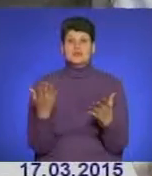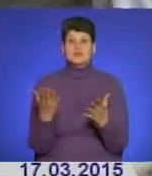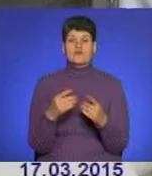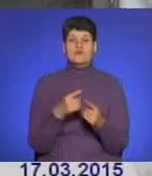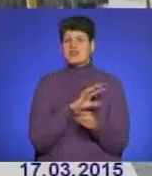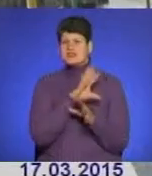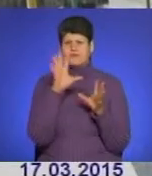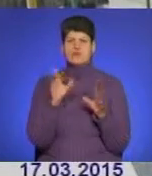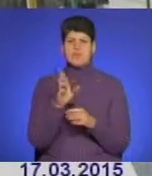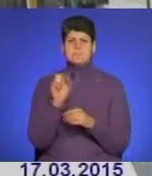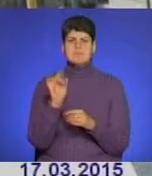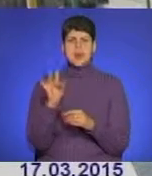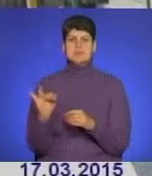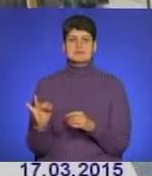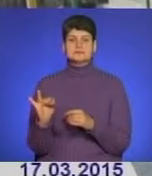бари, в нас же одні бари.